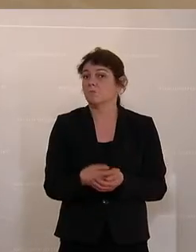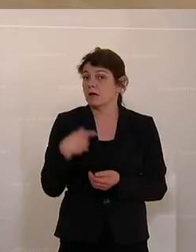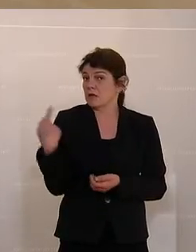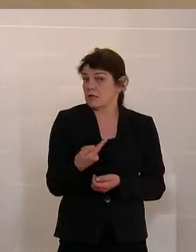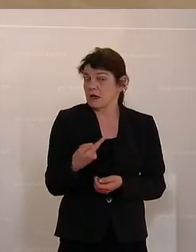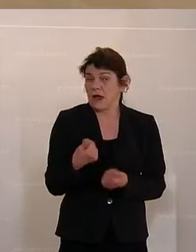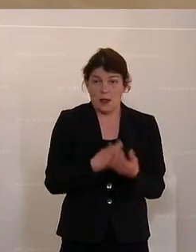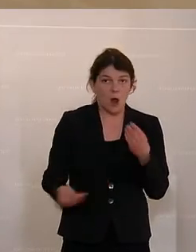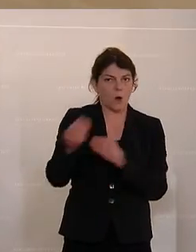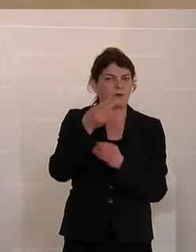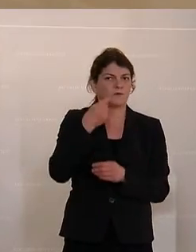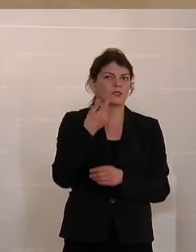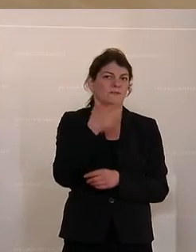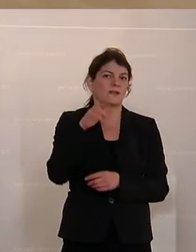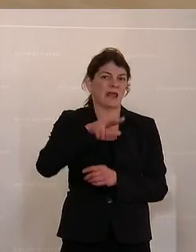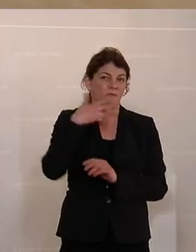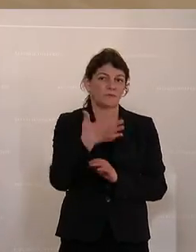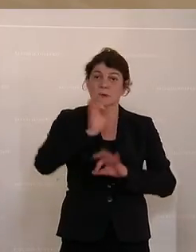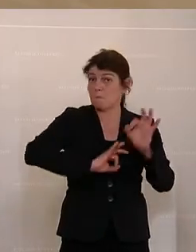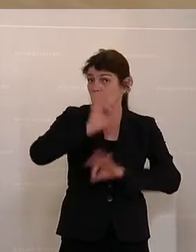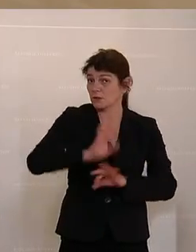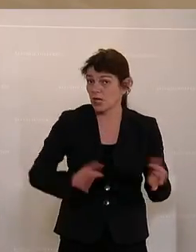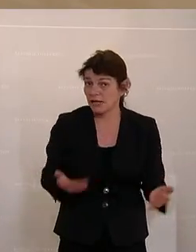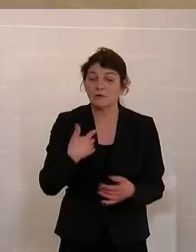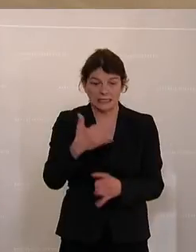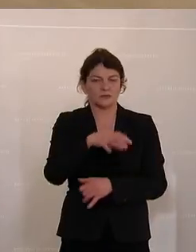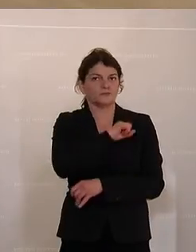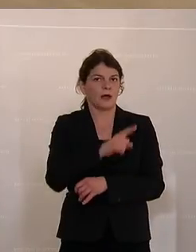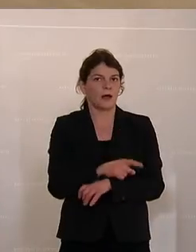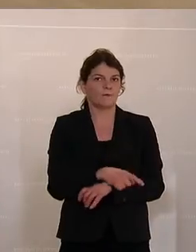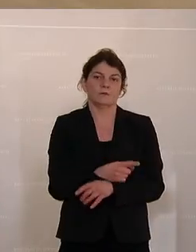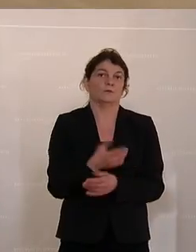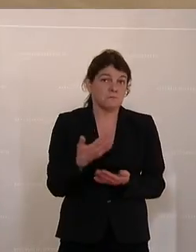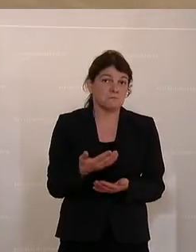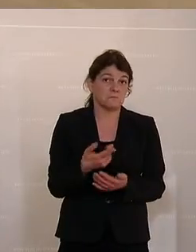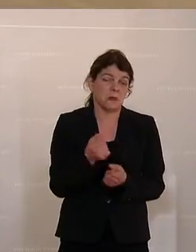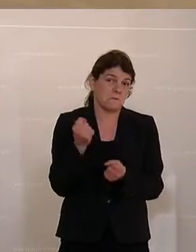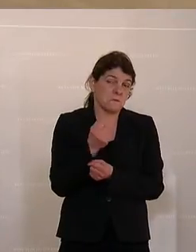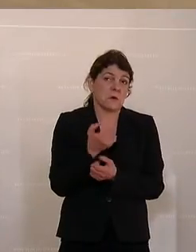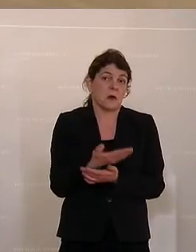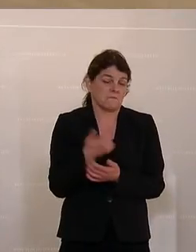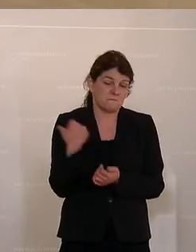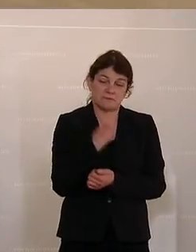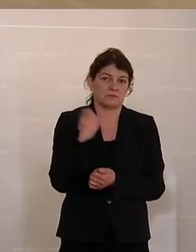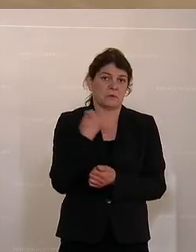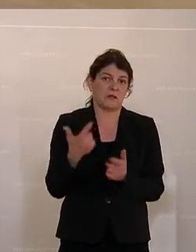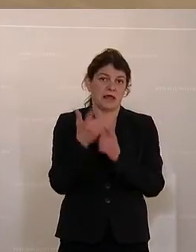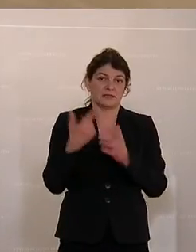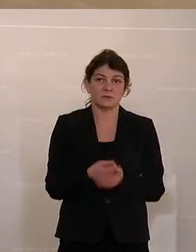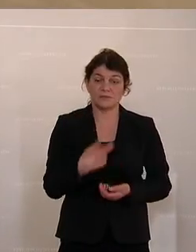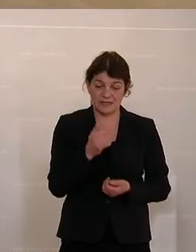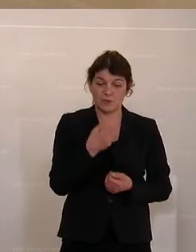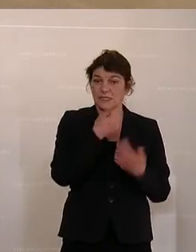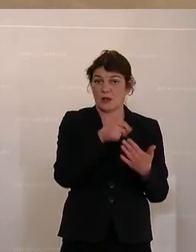eine Erhöhung von 253 Prozent geschafft. Und das ist wirklich ein hervorragendes Stück. Wir kommen von